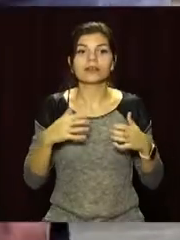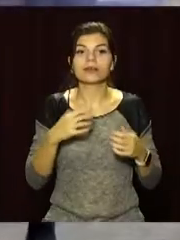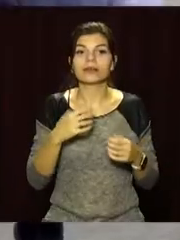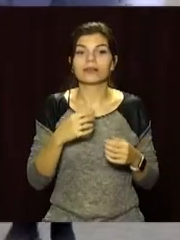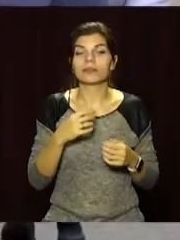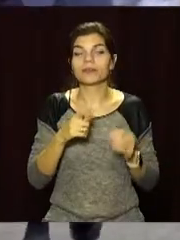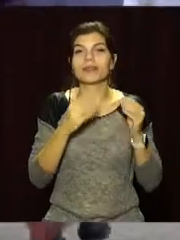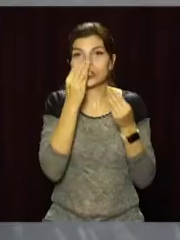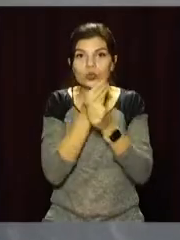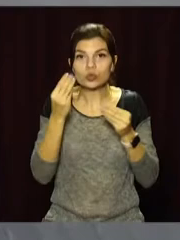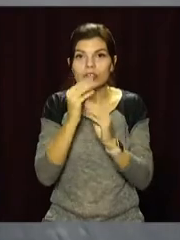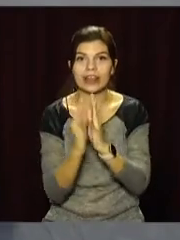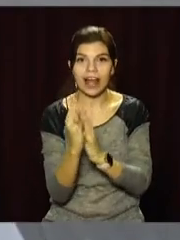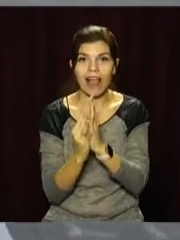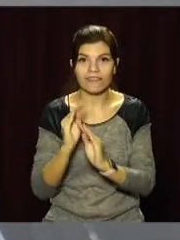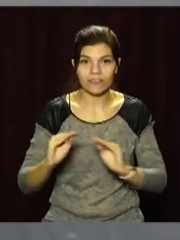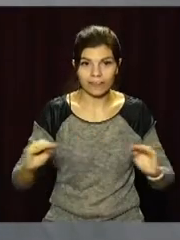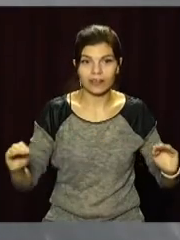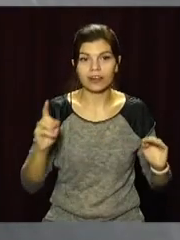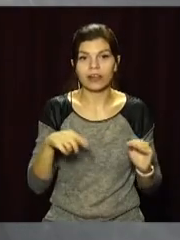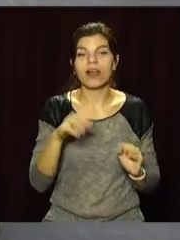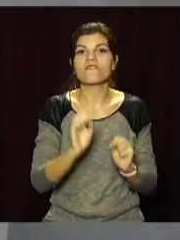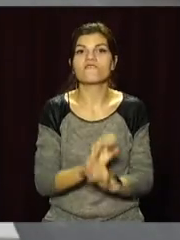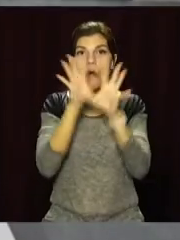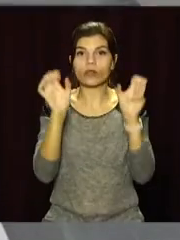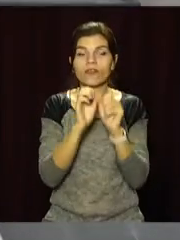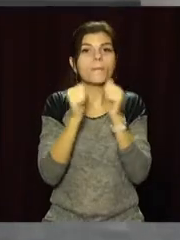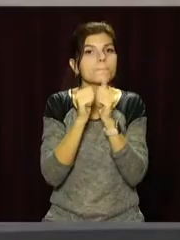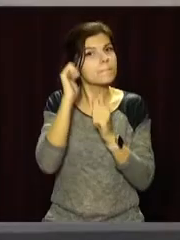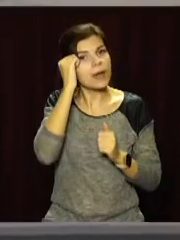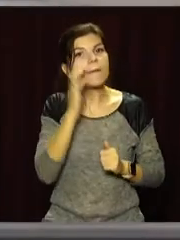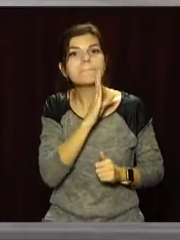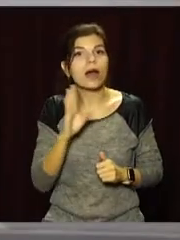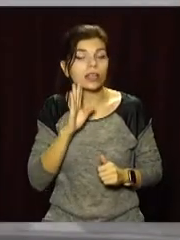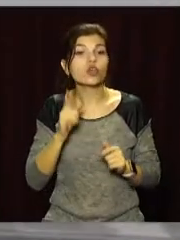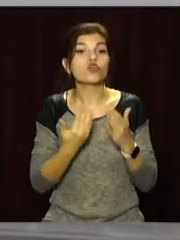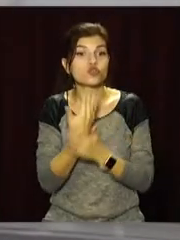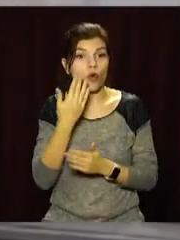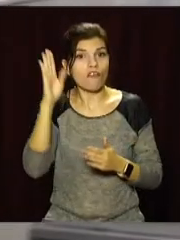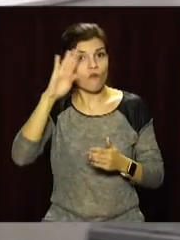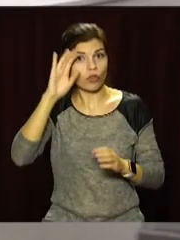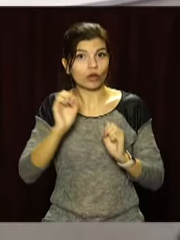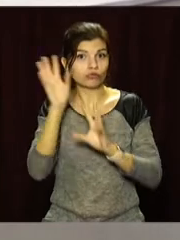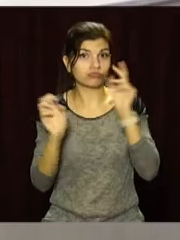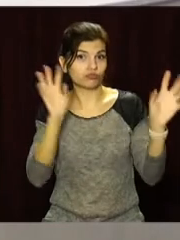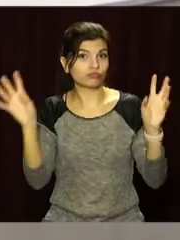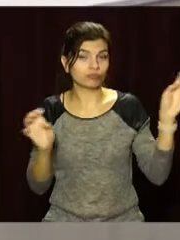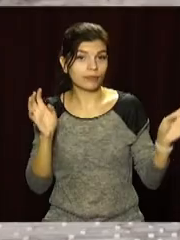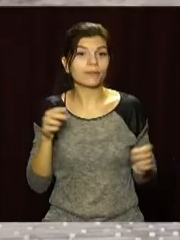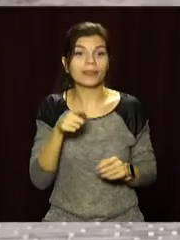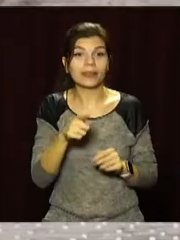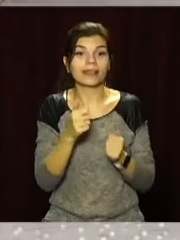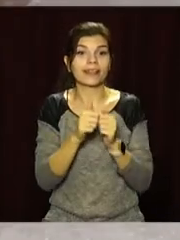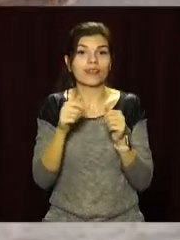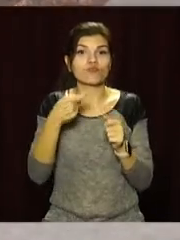зі штучною газонною травою. Оновили і каскадний фонтан біля пам'ятника матері, а також збудували нові водограї. А повсюди встановили лави і